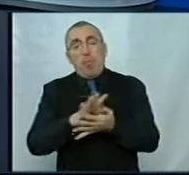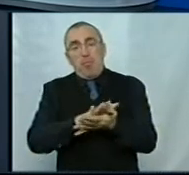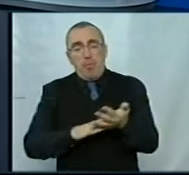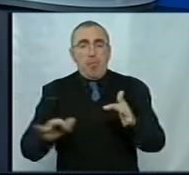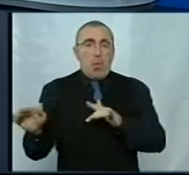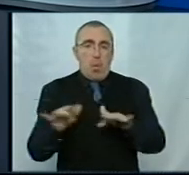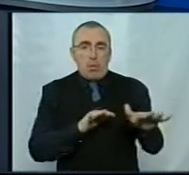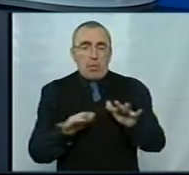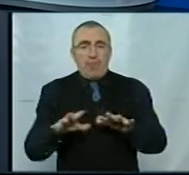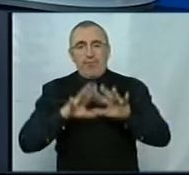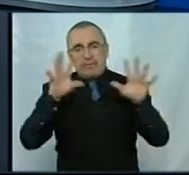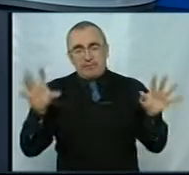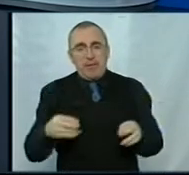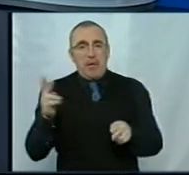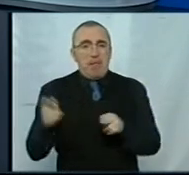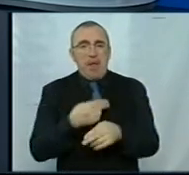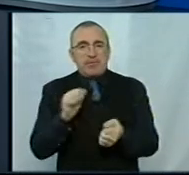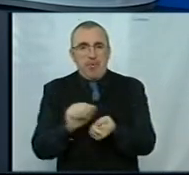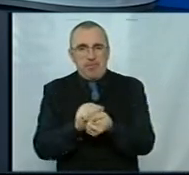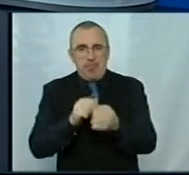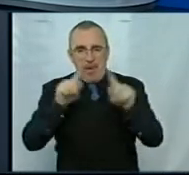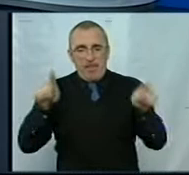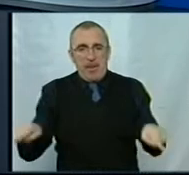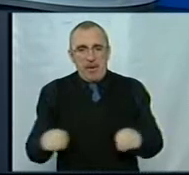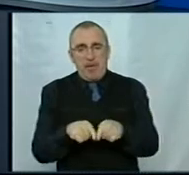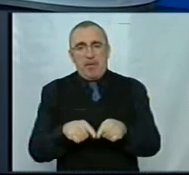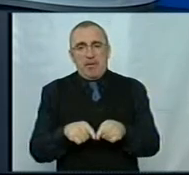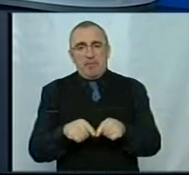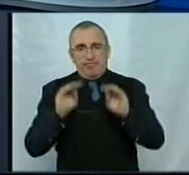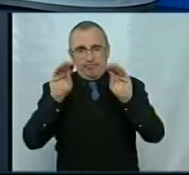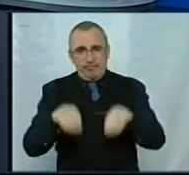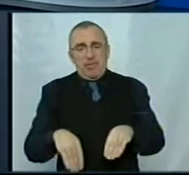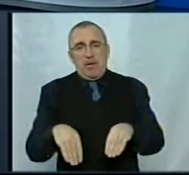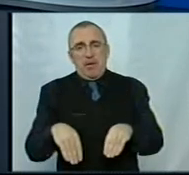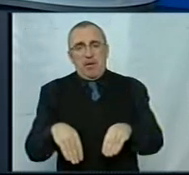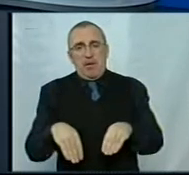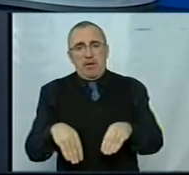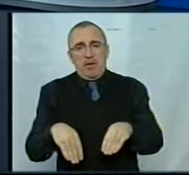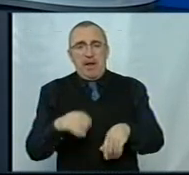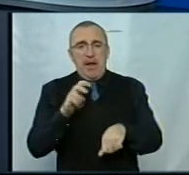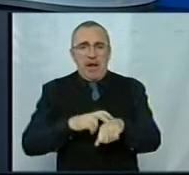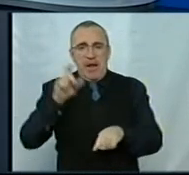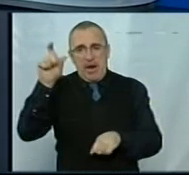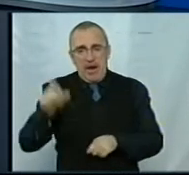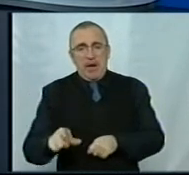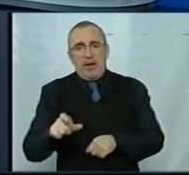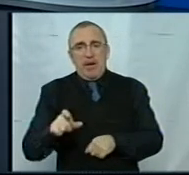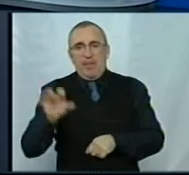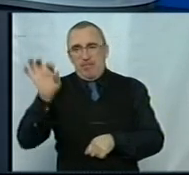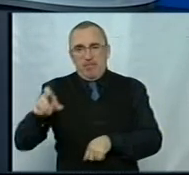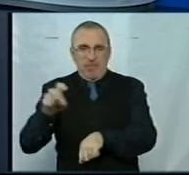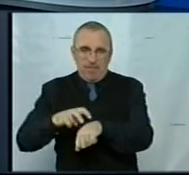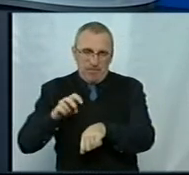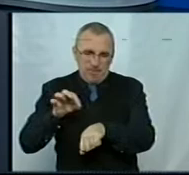процедуру взагалі без паперів, вже акцептування лікарями пацієнтів,